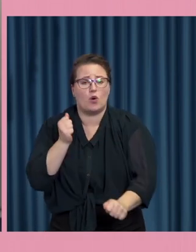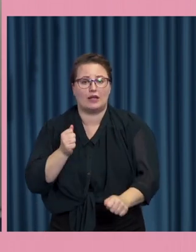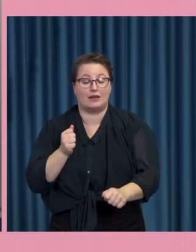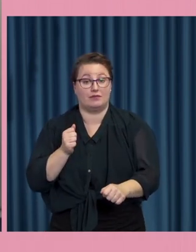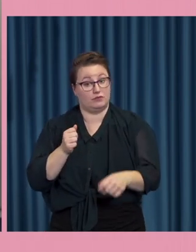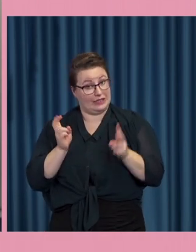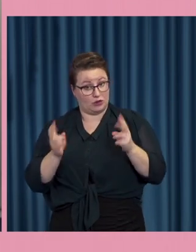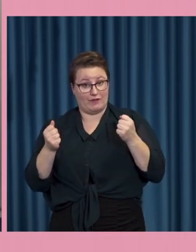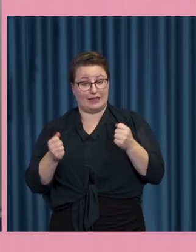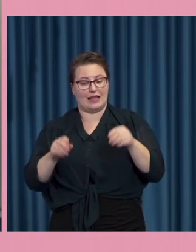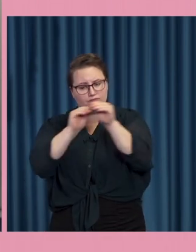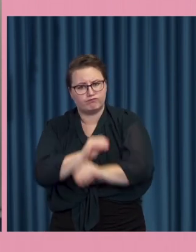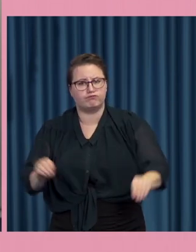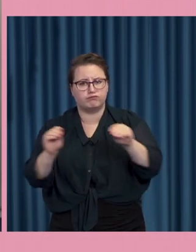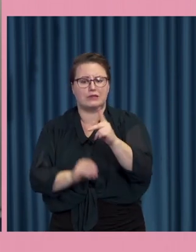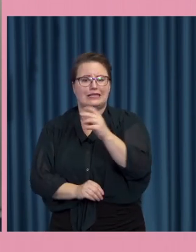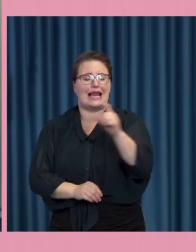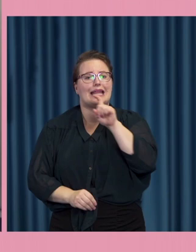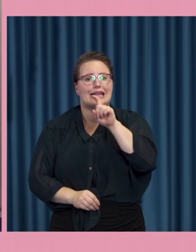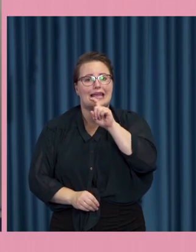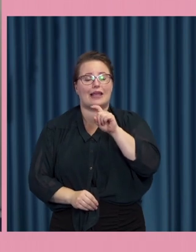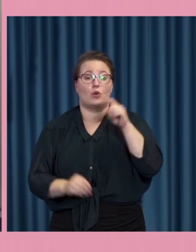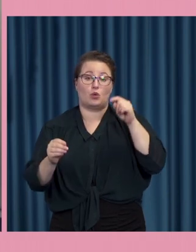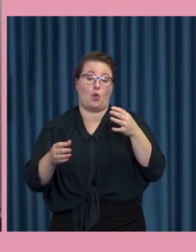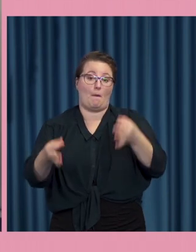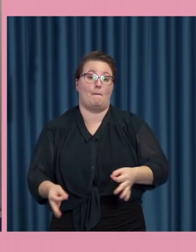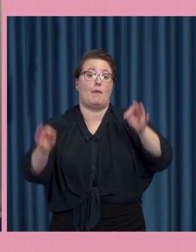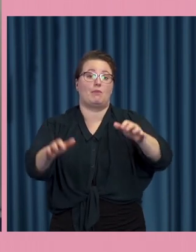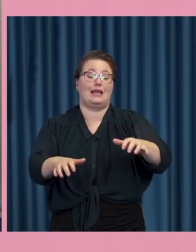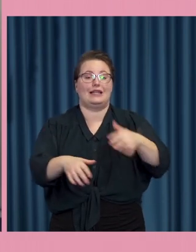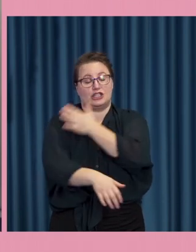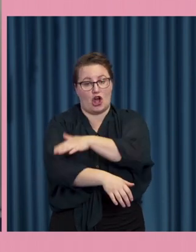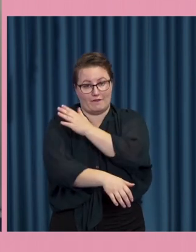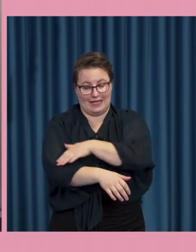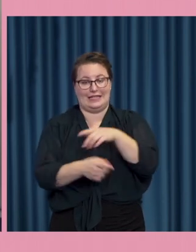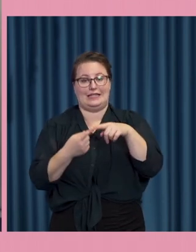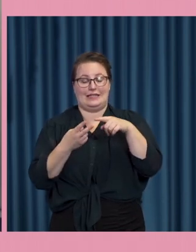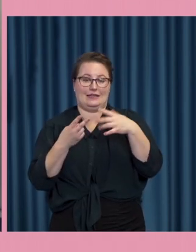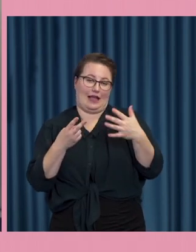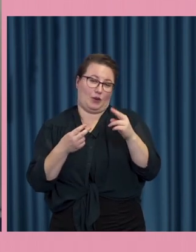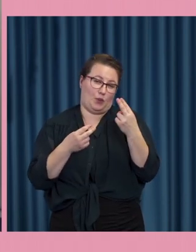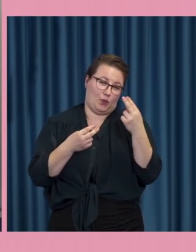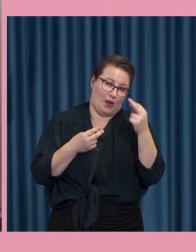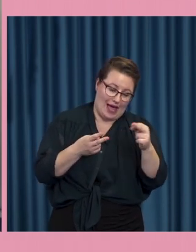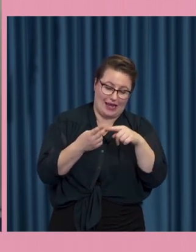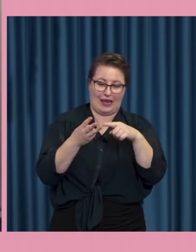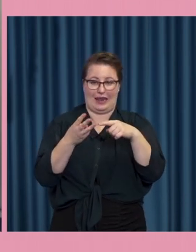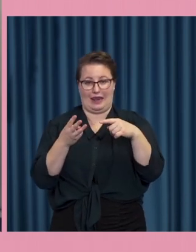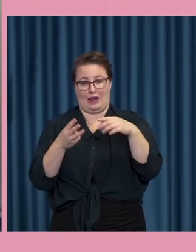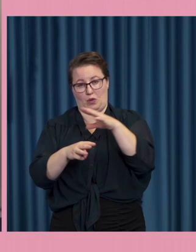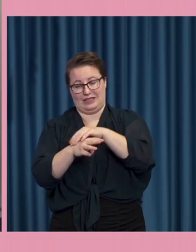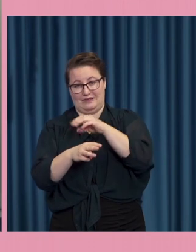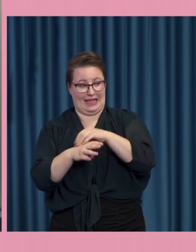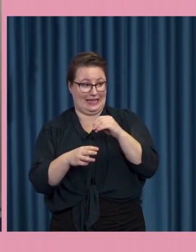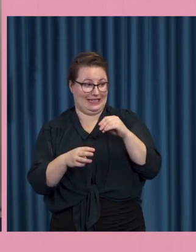källkritik och public service och då framförallt UR kan spela en roll för att undersöka